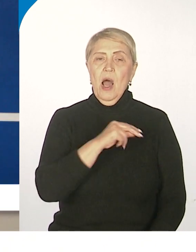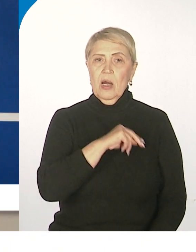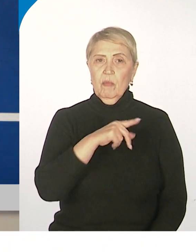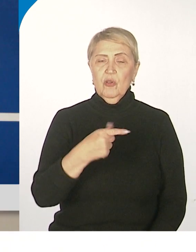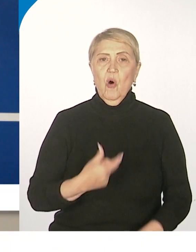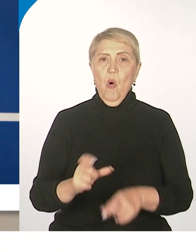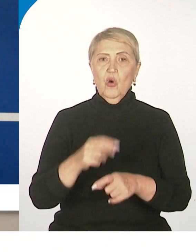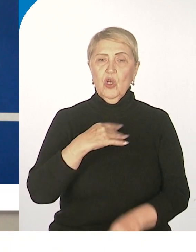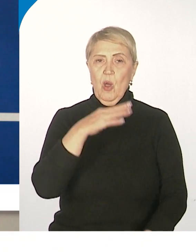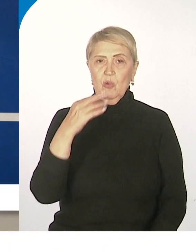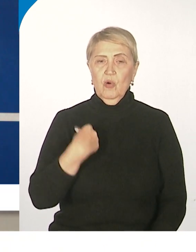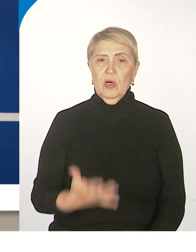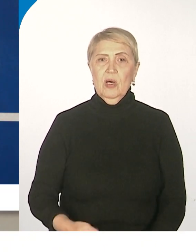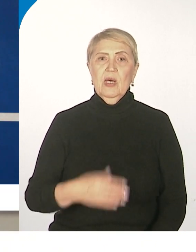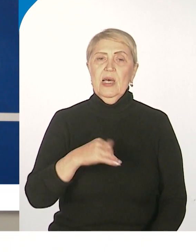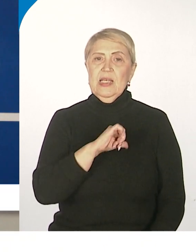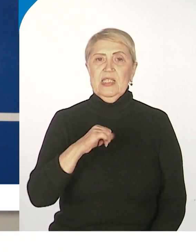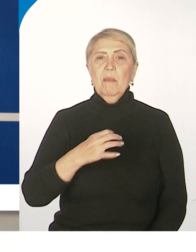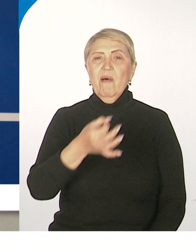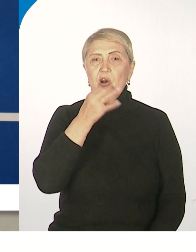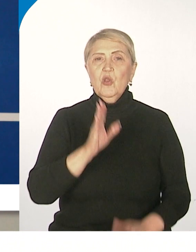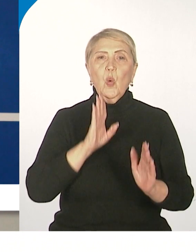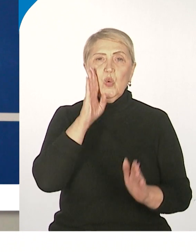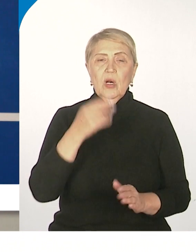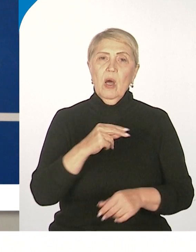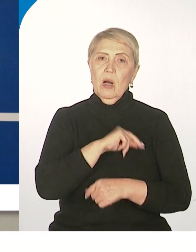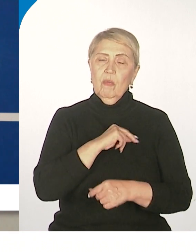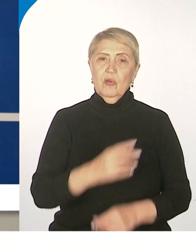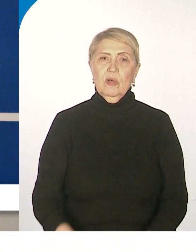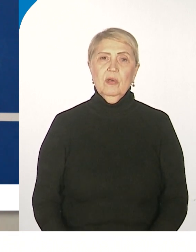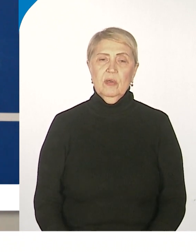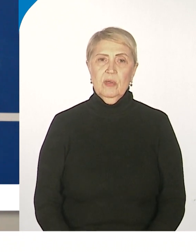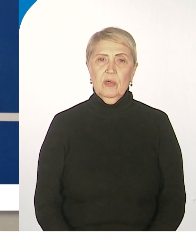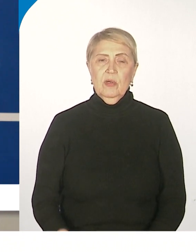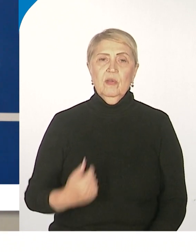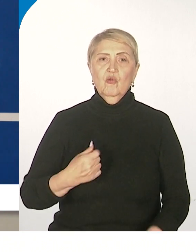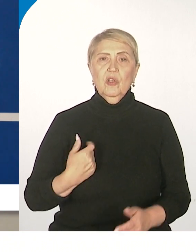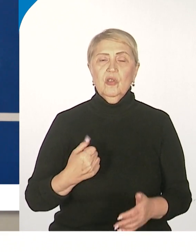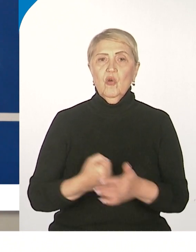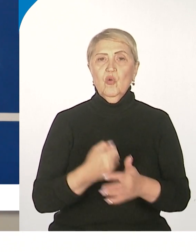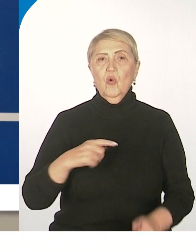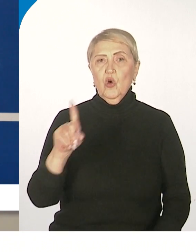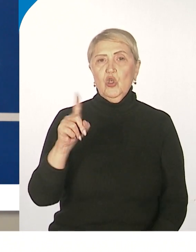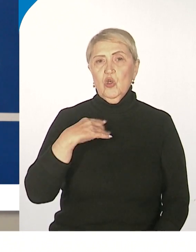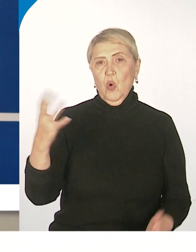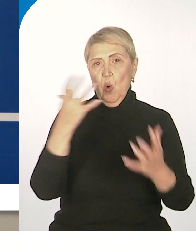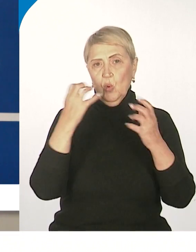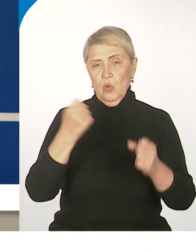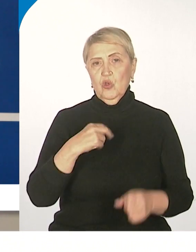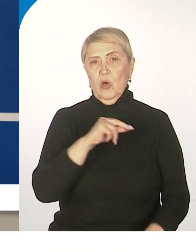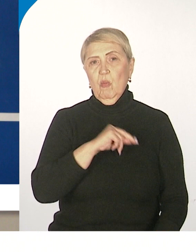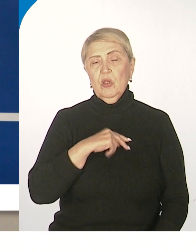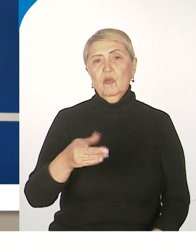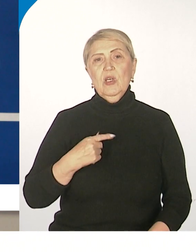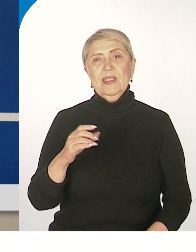очень много, с самого раннего утра до, ну, сейчас ночью могла уйти. Работала где-то с 9 утра.